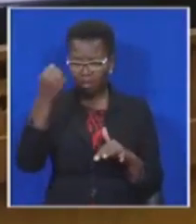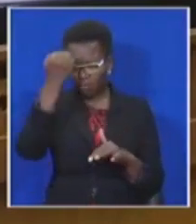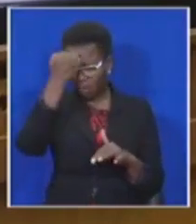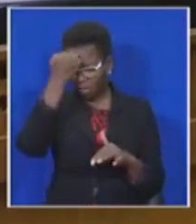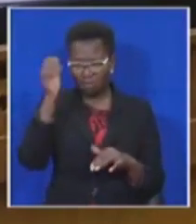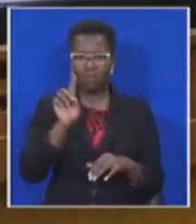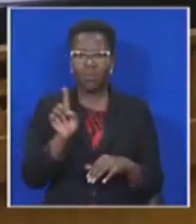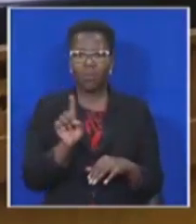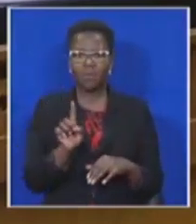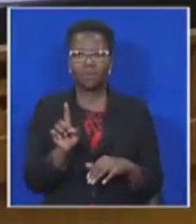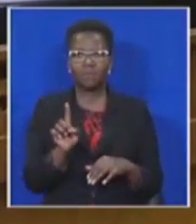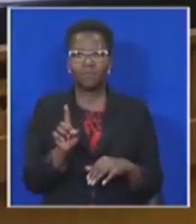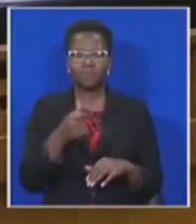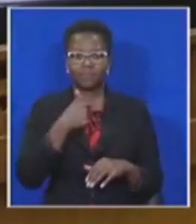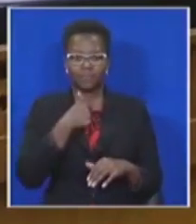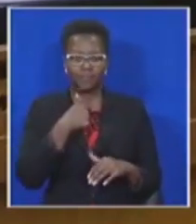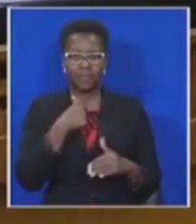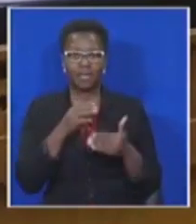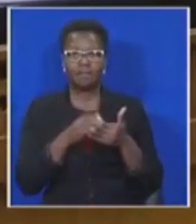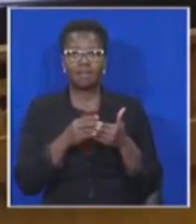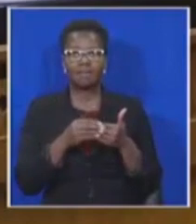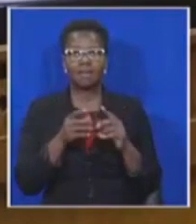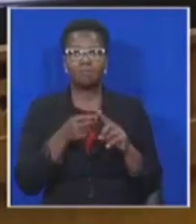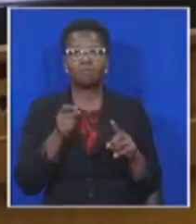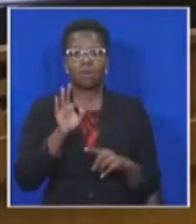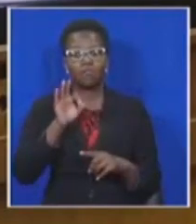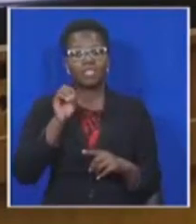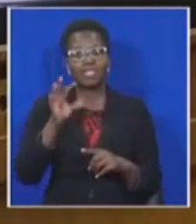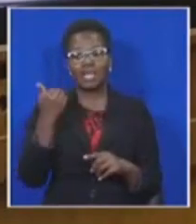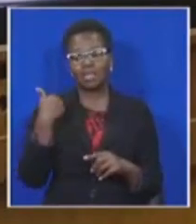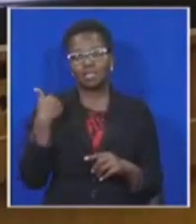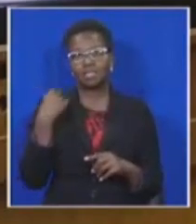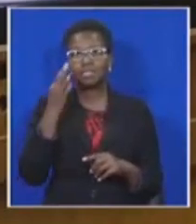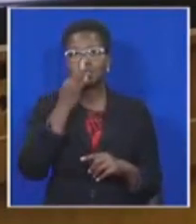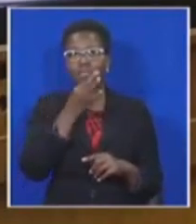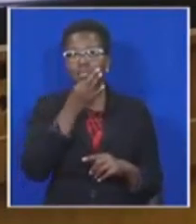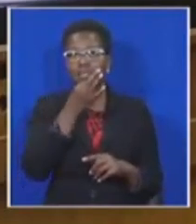Matsatsi Alojana Hierdie is anders ter tye. Ek dankie.